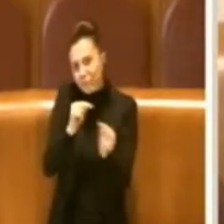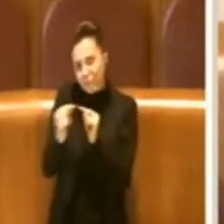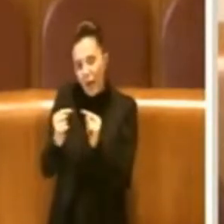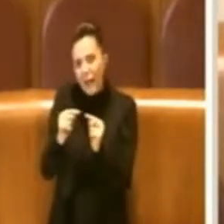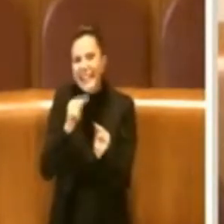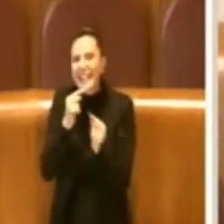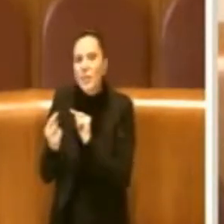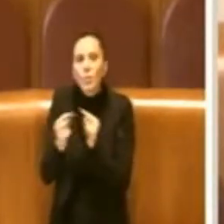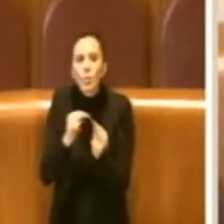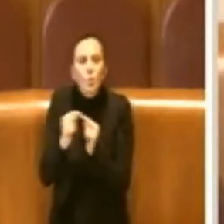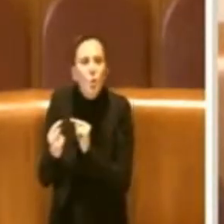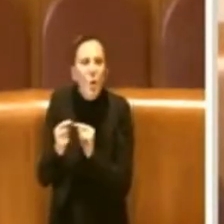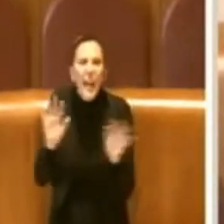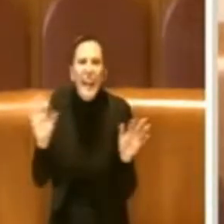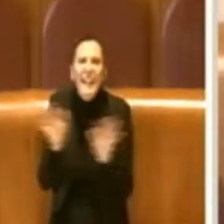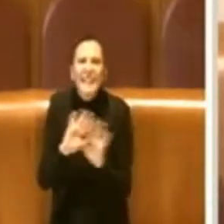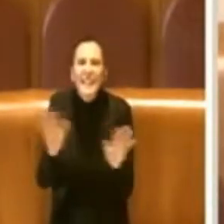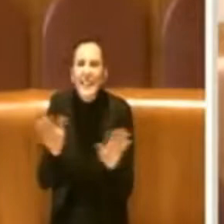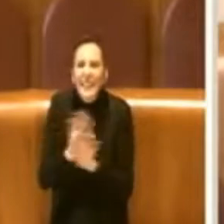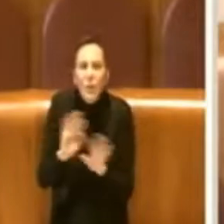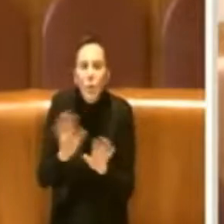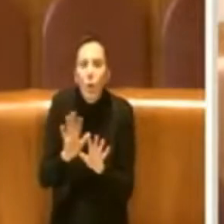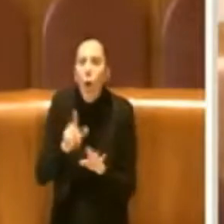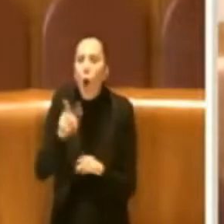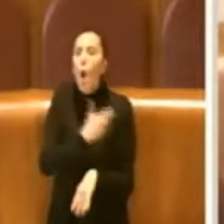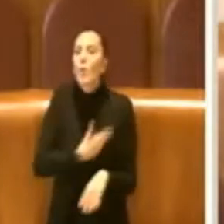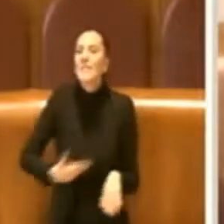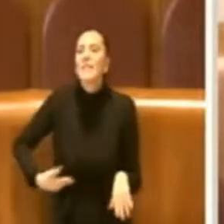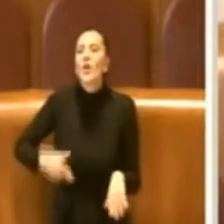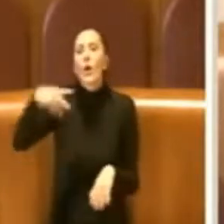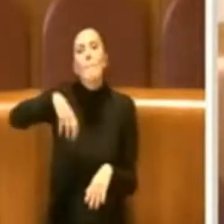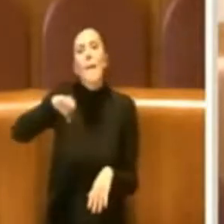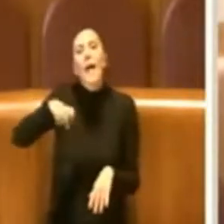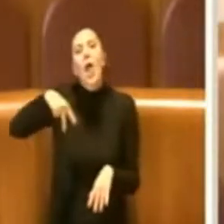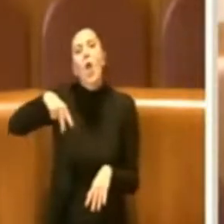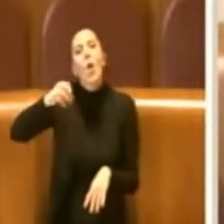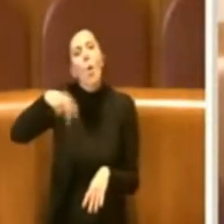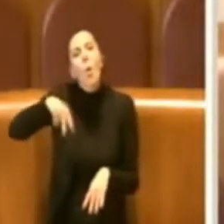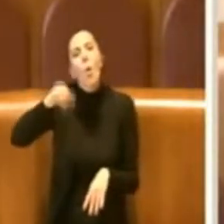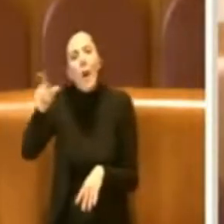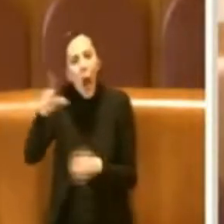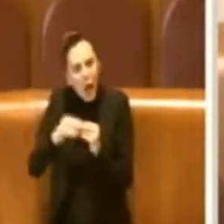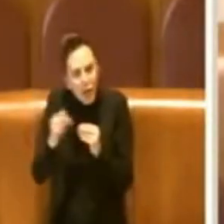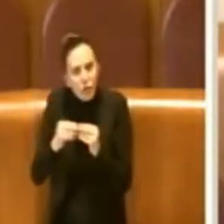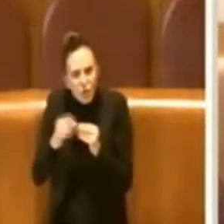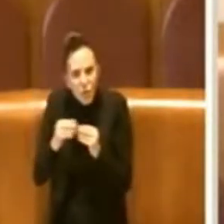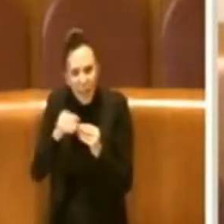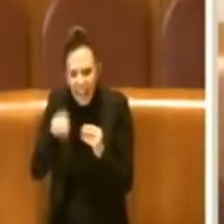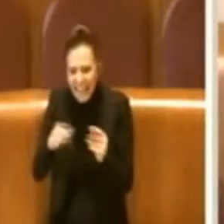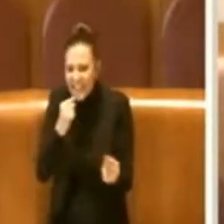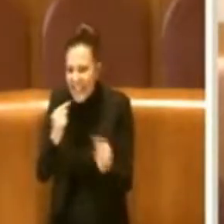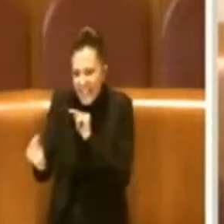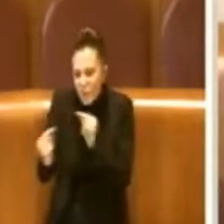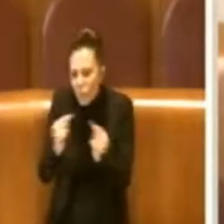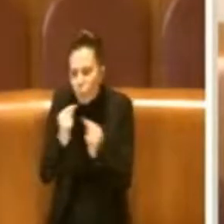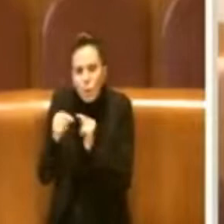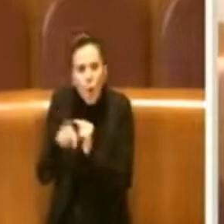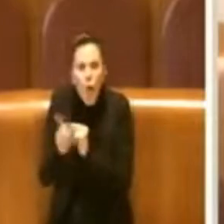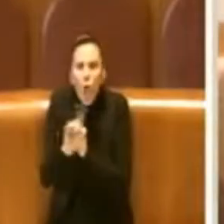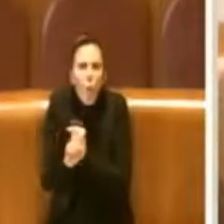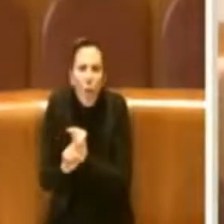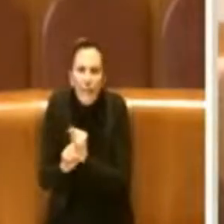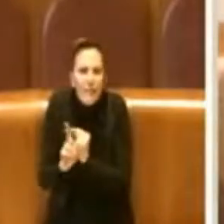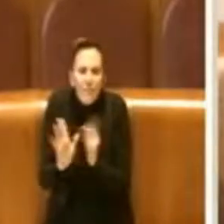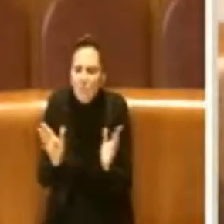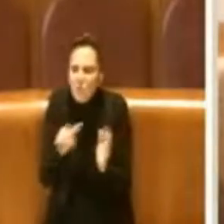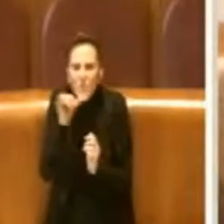ridicola, ha ragione la consigliera Mennoni, questa discussione è ridicola perché la discussione su questa cosa non andava neanche fatta, questo non